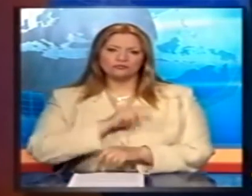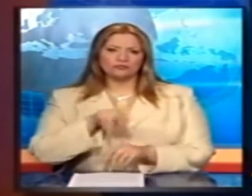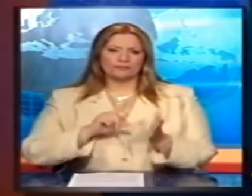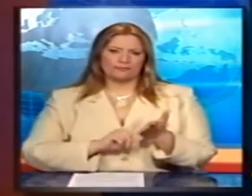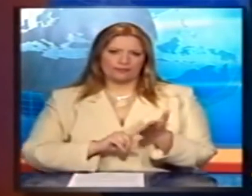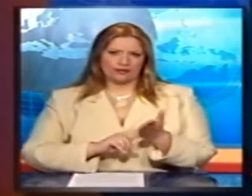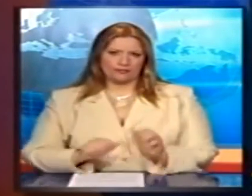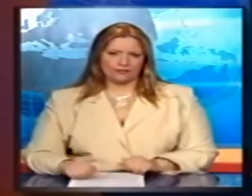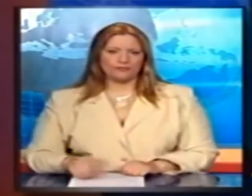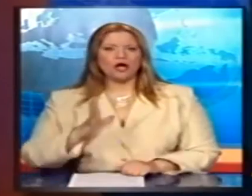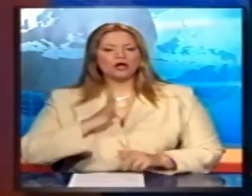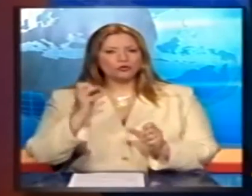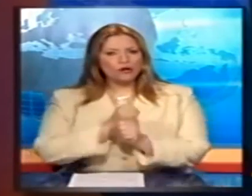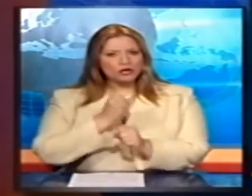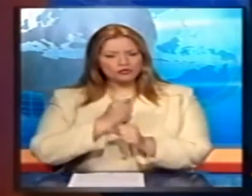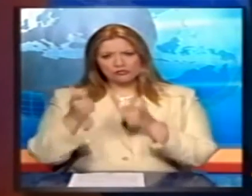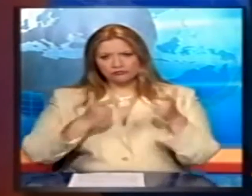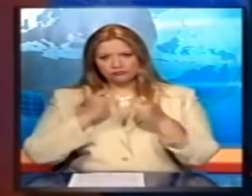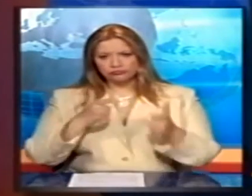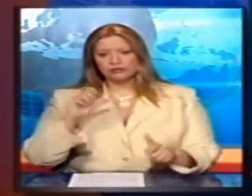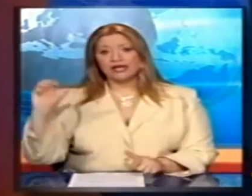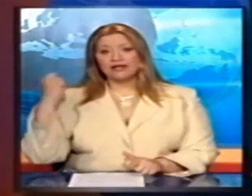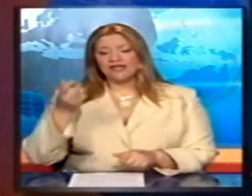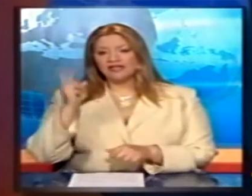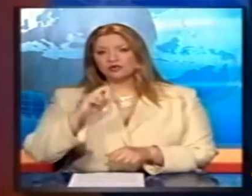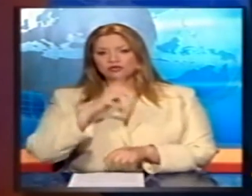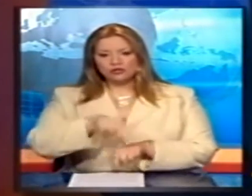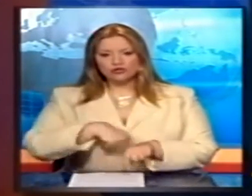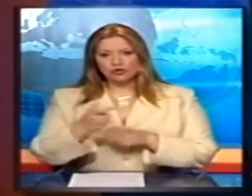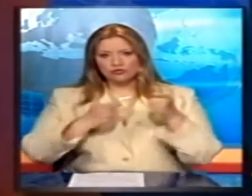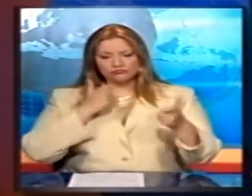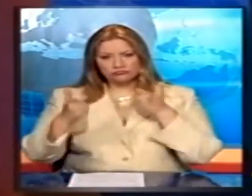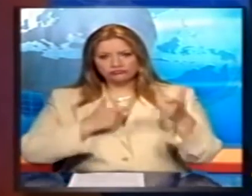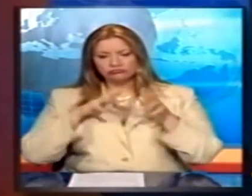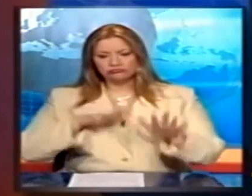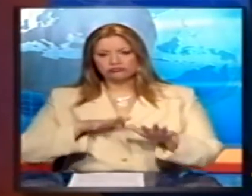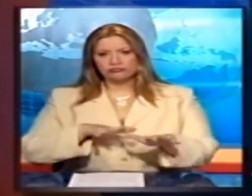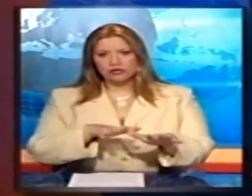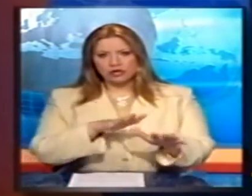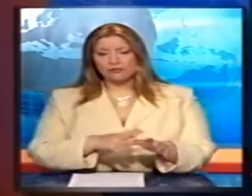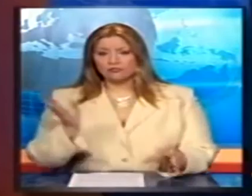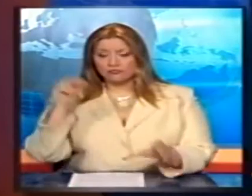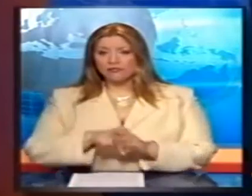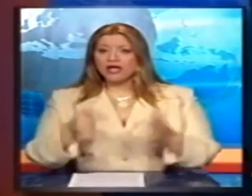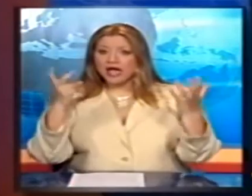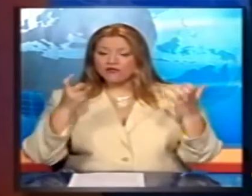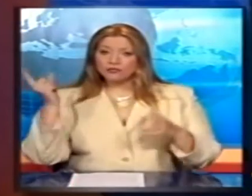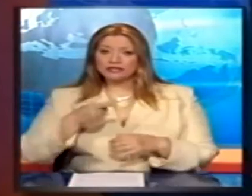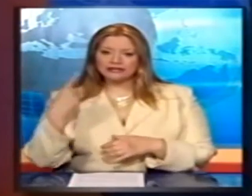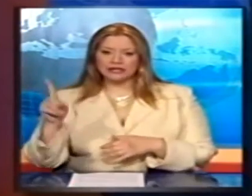Τελεσίγραφο των εργαζομένων στην κυβέρνηση ήταν η χθεσινή 24ωρή απεργία με συμμετοχή που ξεπέρασε το 70%